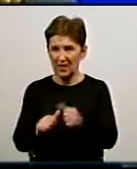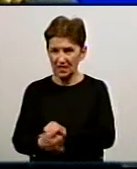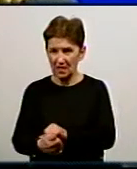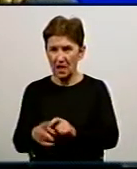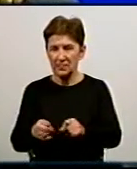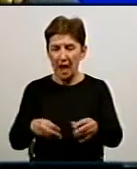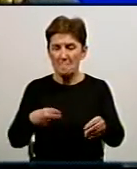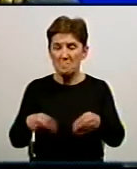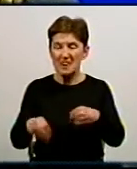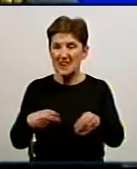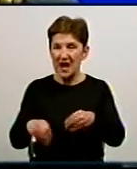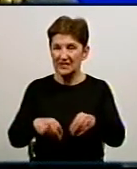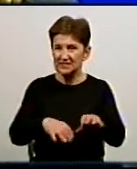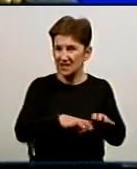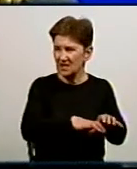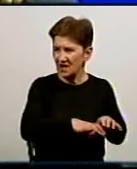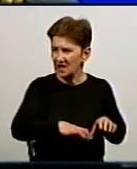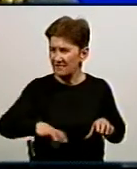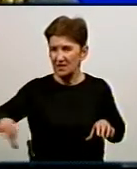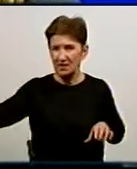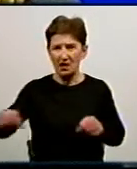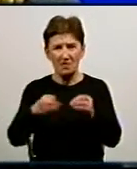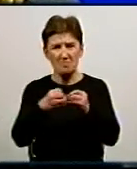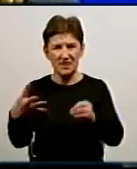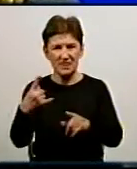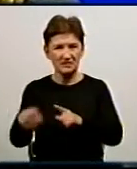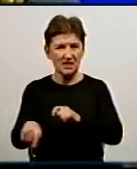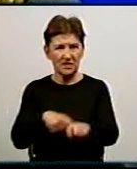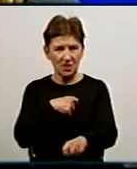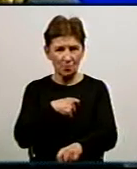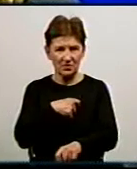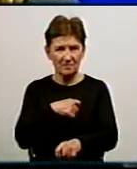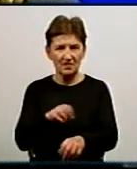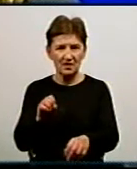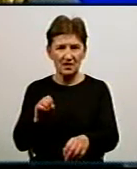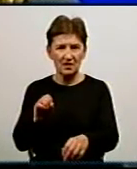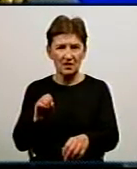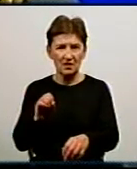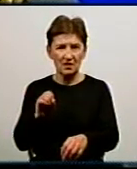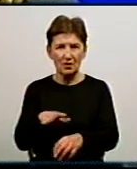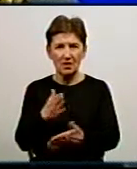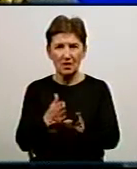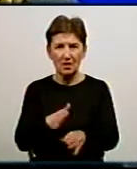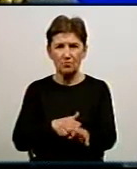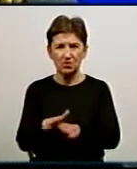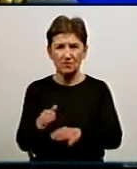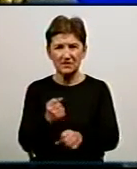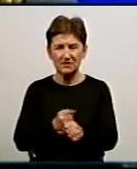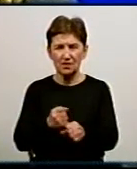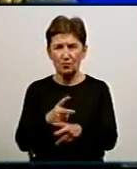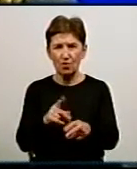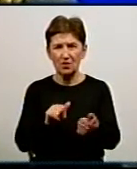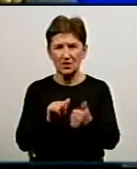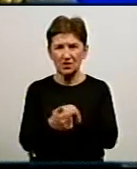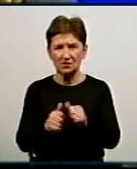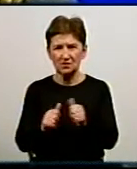пластих водопровід, 15 кілометрів запущений в роботу. Крім цього, проводяться роботи зараз по заміні